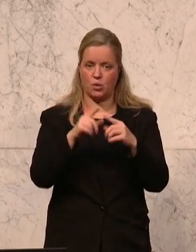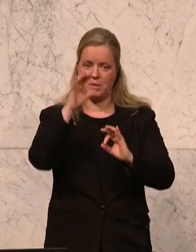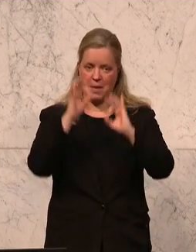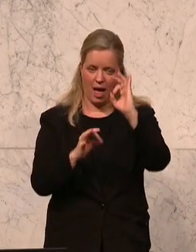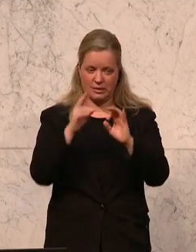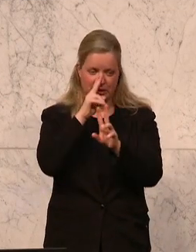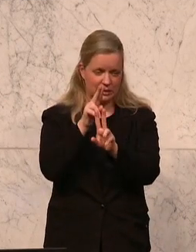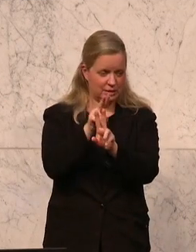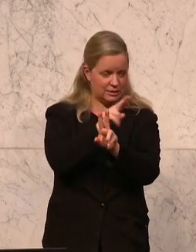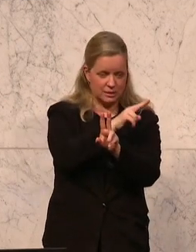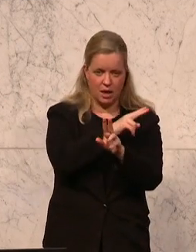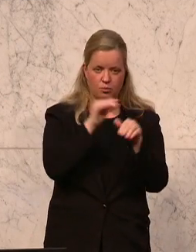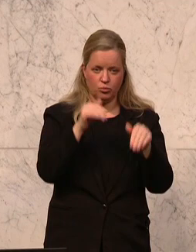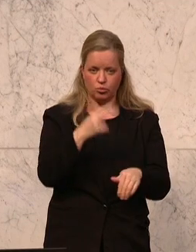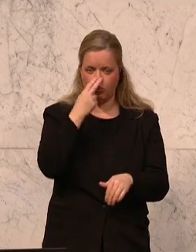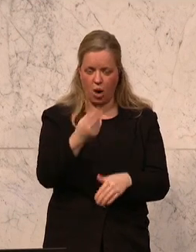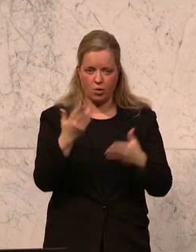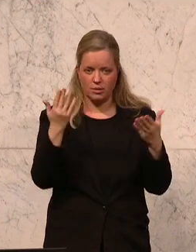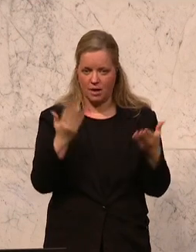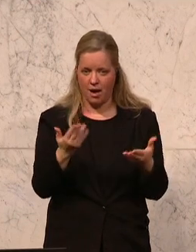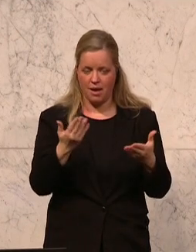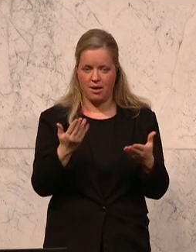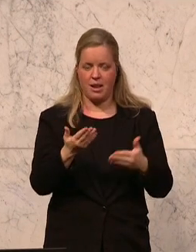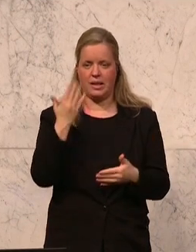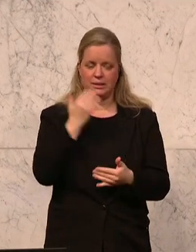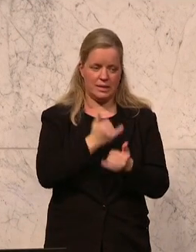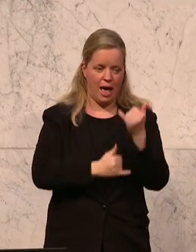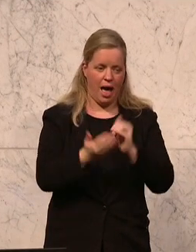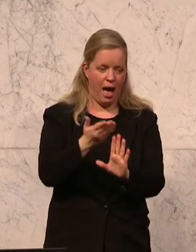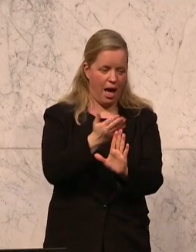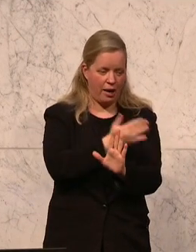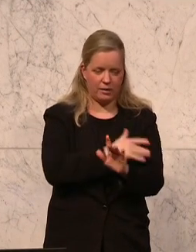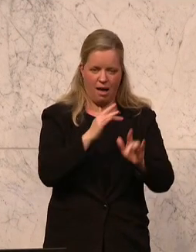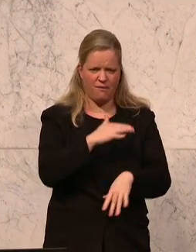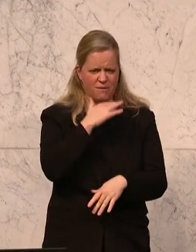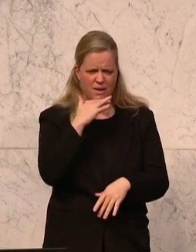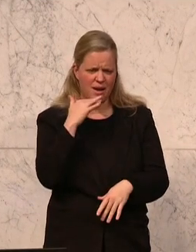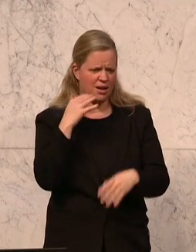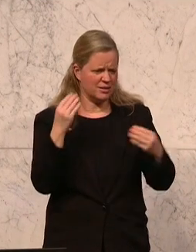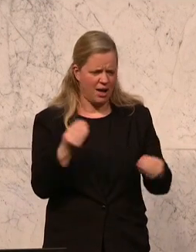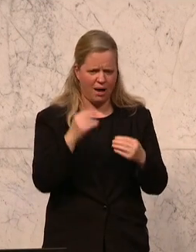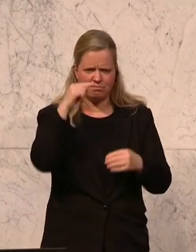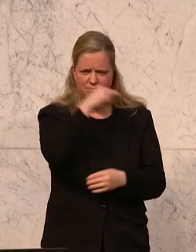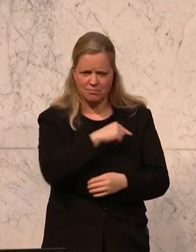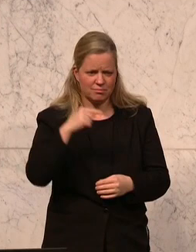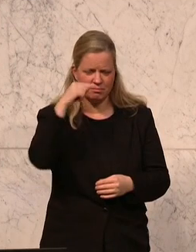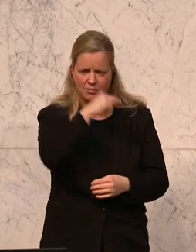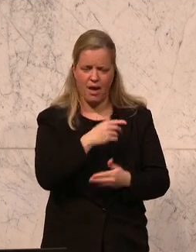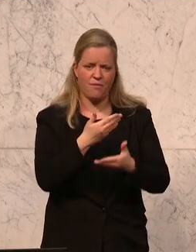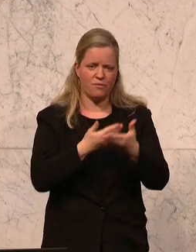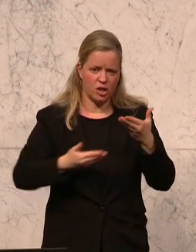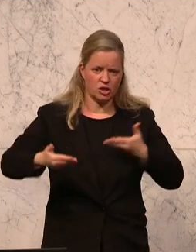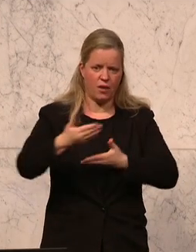hätte, dann müsste er sagen, wir haben in Wahrheit in den letzten Jahren vollkommen versagt, was Wirtschafts und Standortpolitik betrifft, nämlich